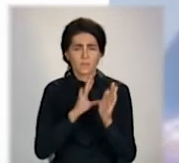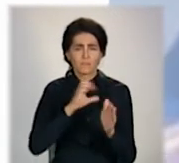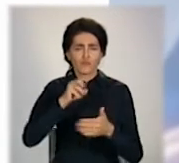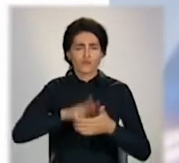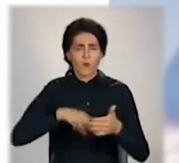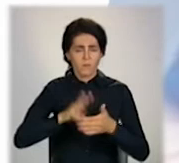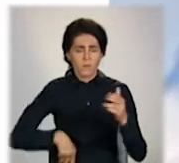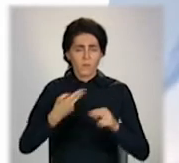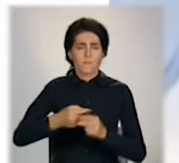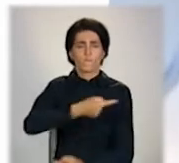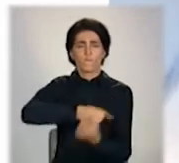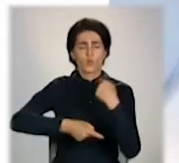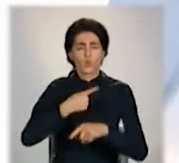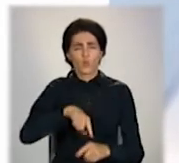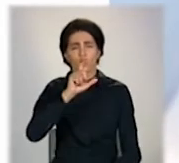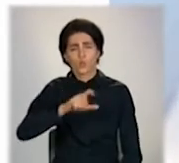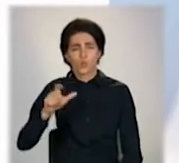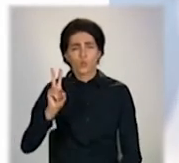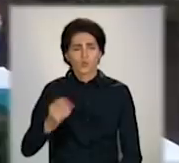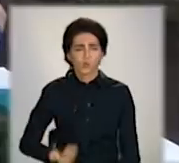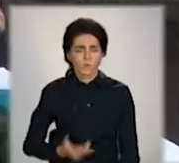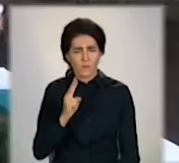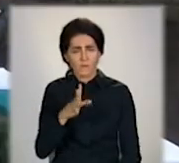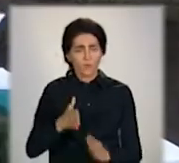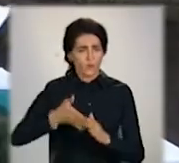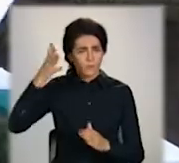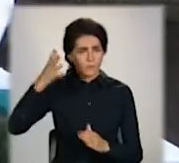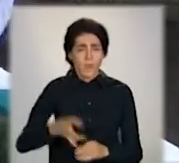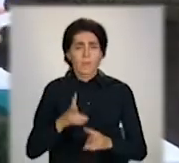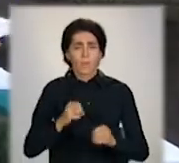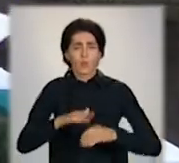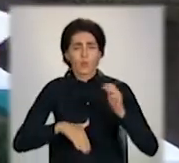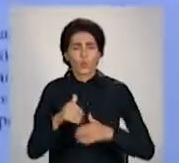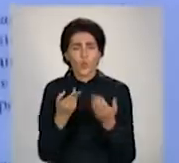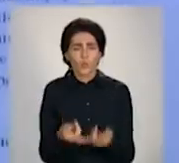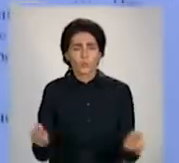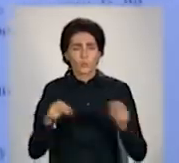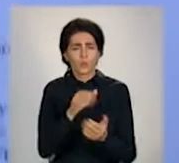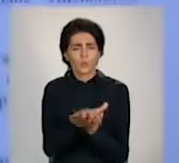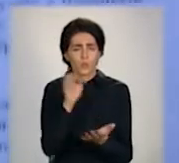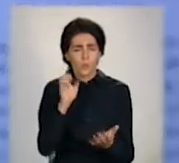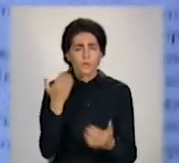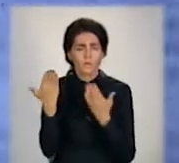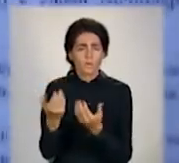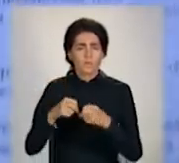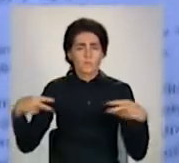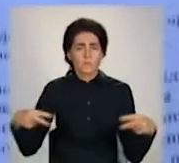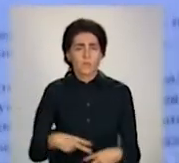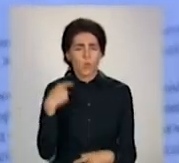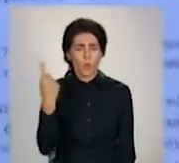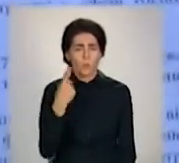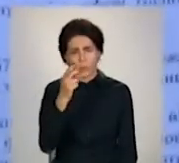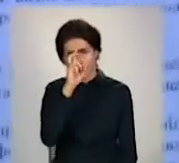вернути такшу ж мешканцям цього будинку. На руках у людей лишилася сканкопія Акту Держпродспоживслужби.